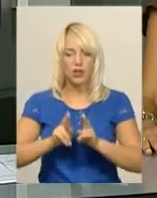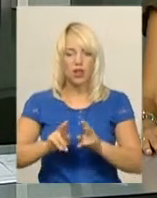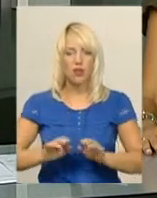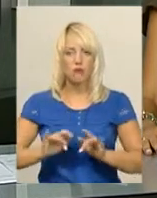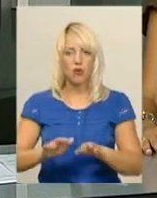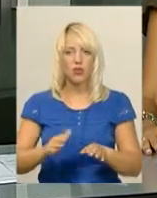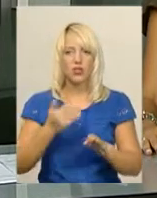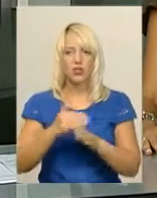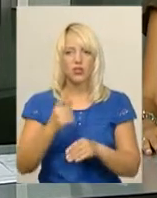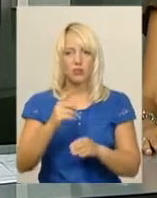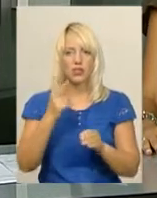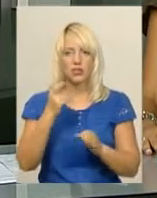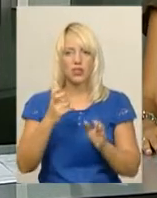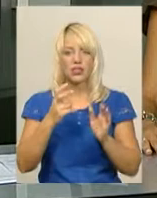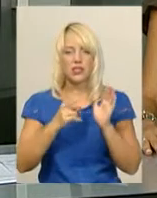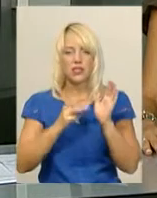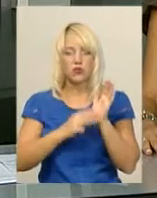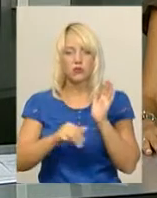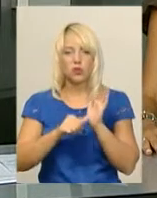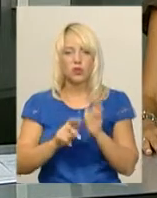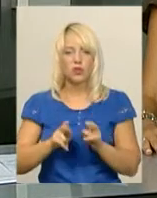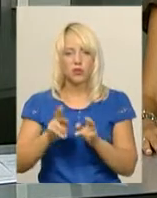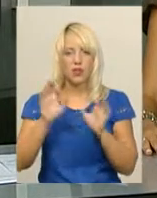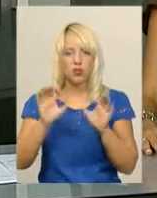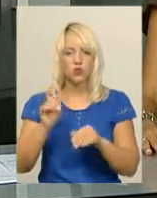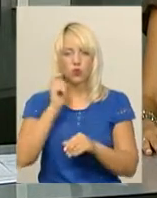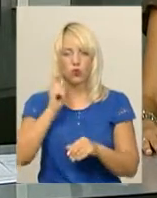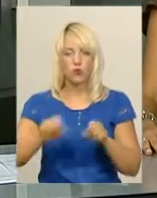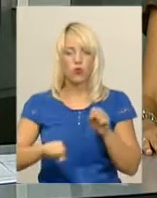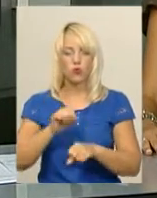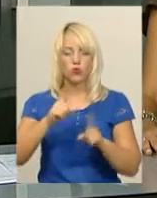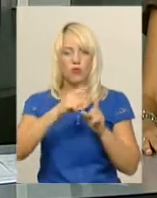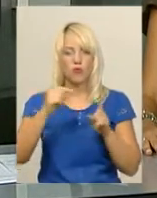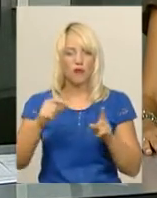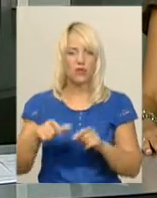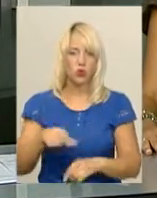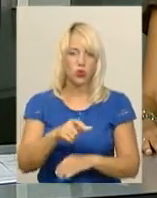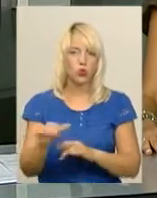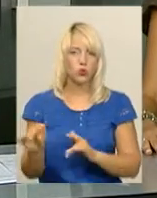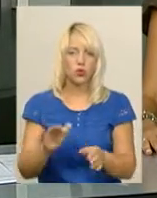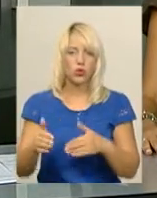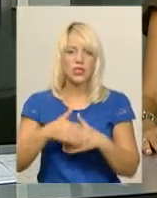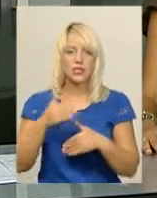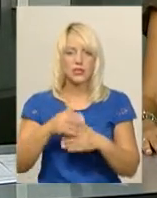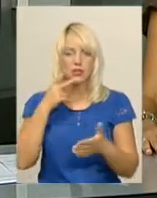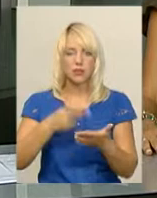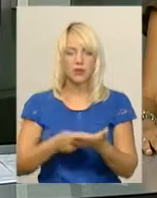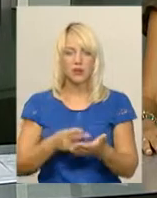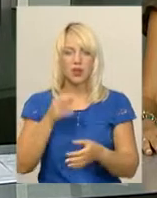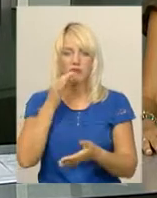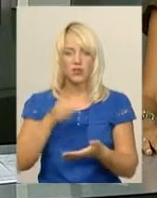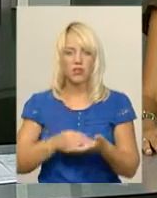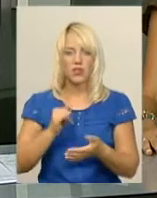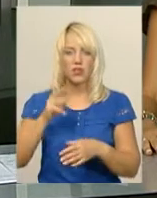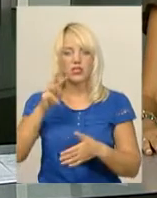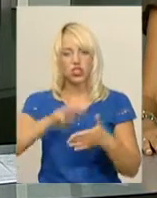першої статті 286 Кримінального кодексу України «Порушення правил дорожнього руху». Санкція статті передбачає відповідальність у